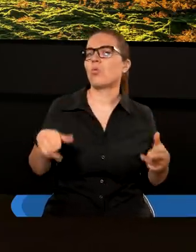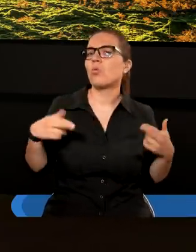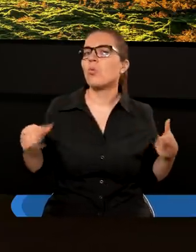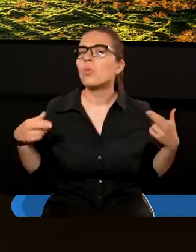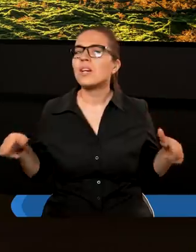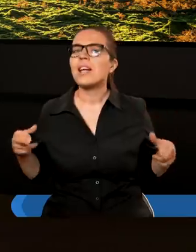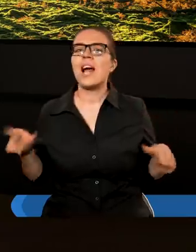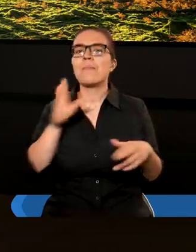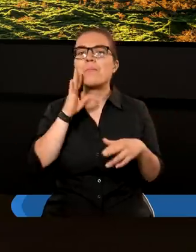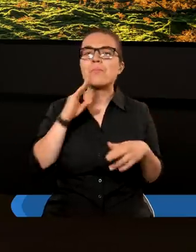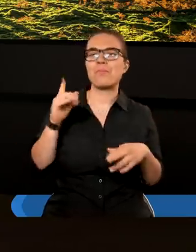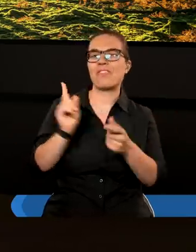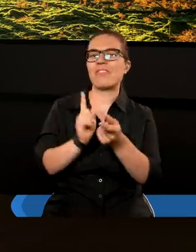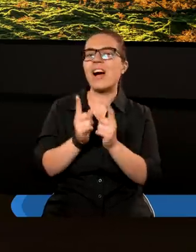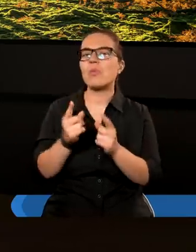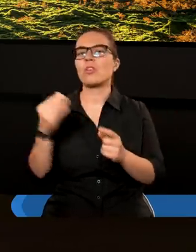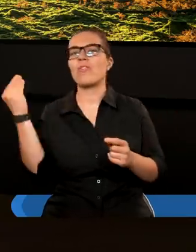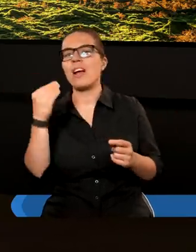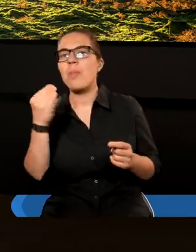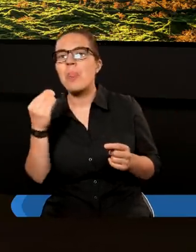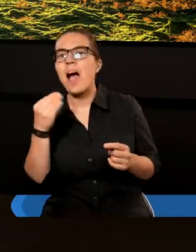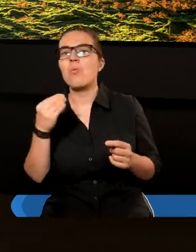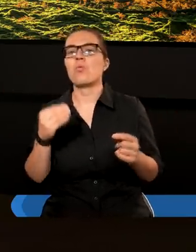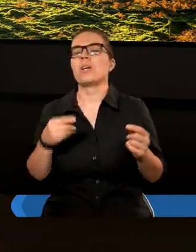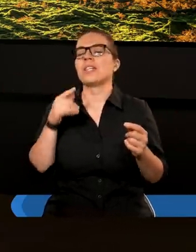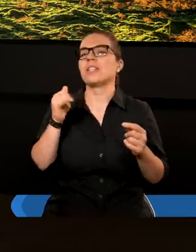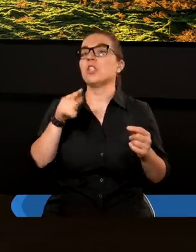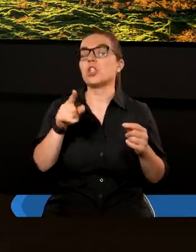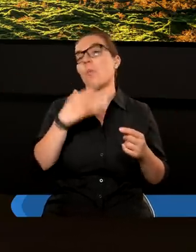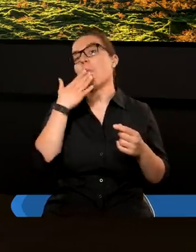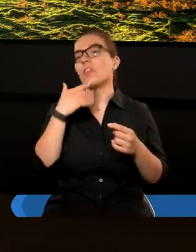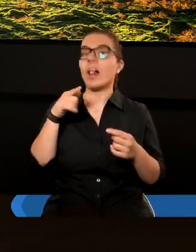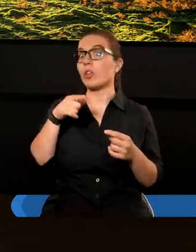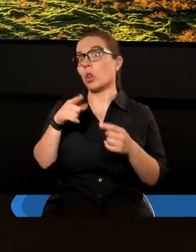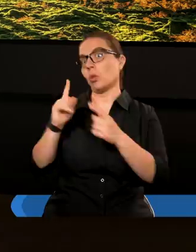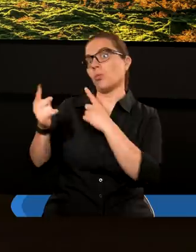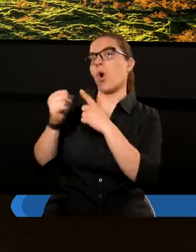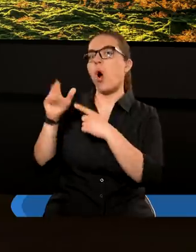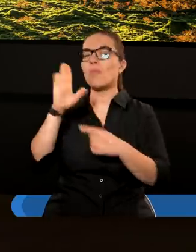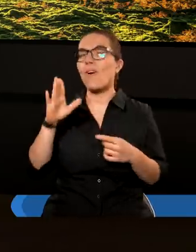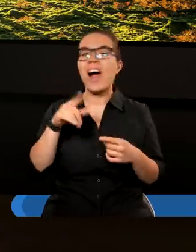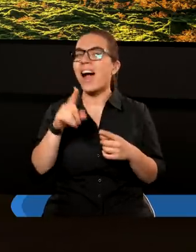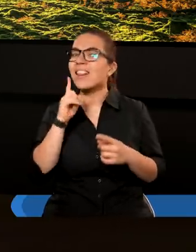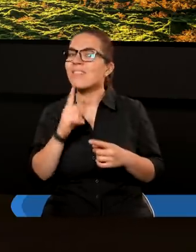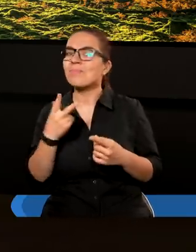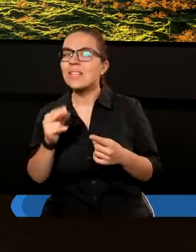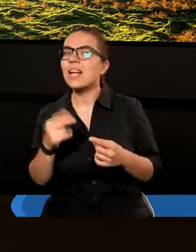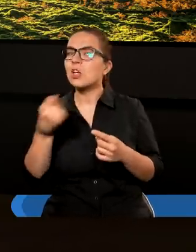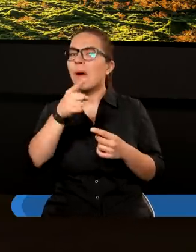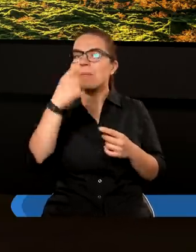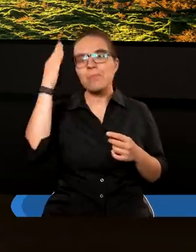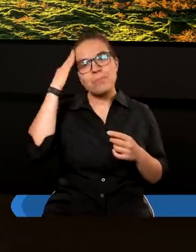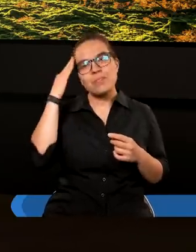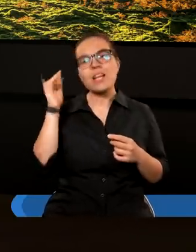nauki, twierdząc, że to są nauki Chrystusa, gdy w istocie tak nie będzie. I w